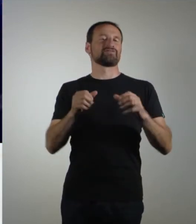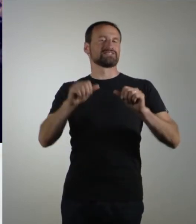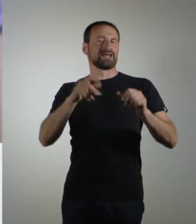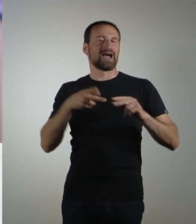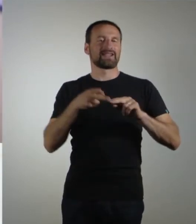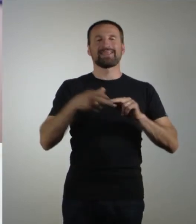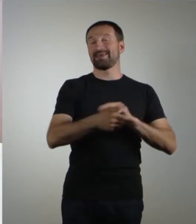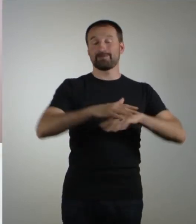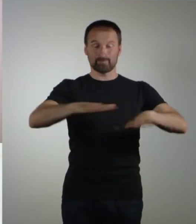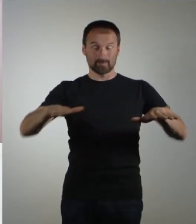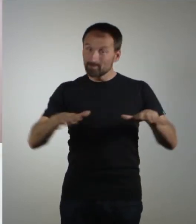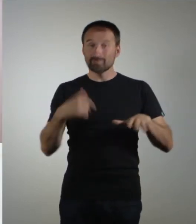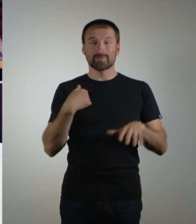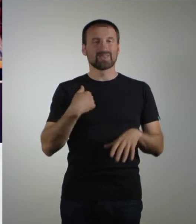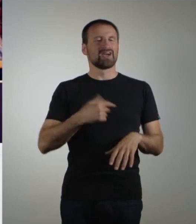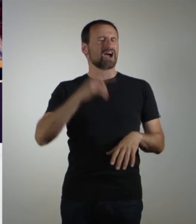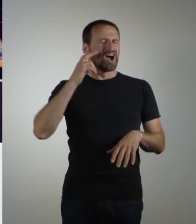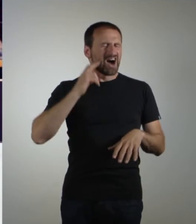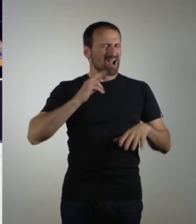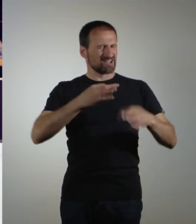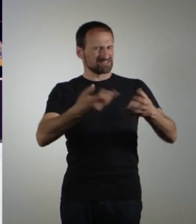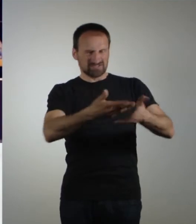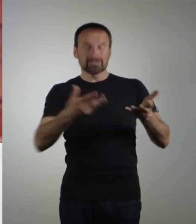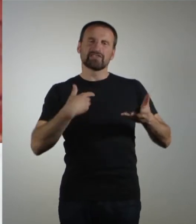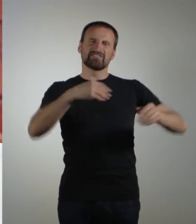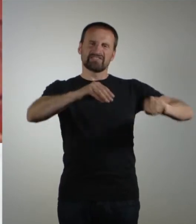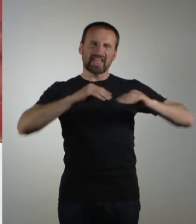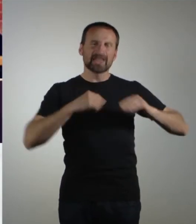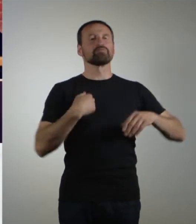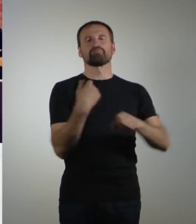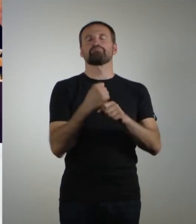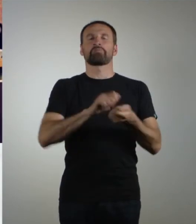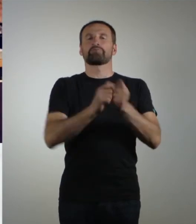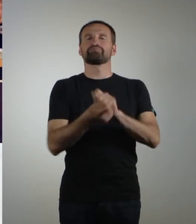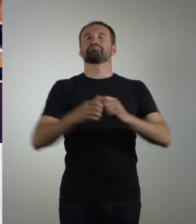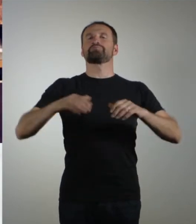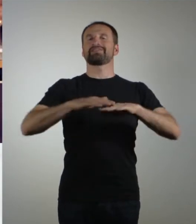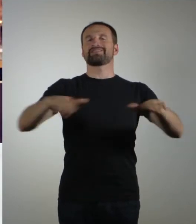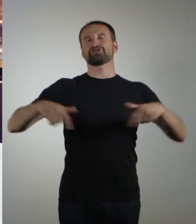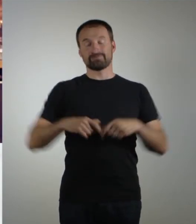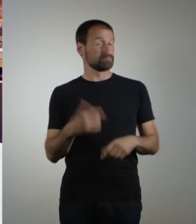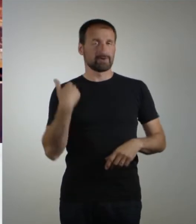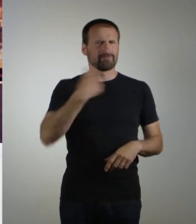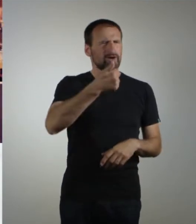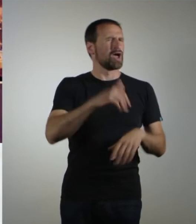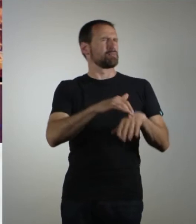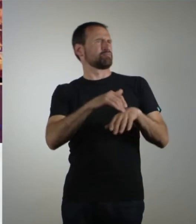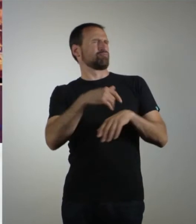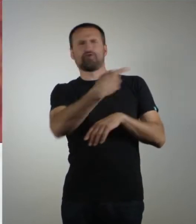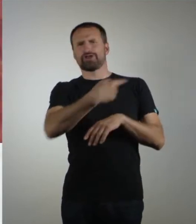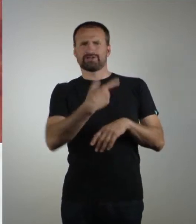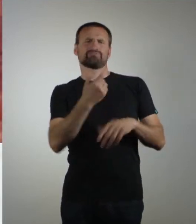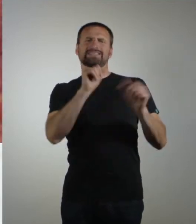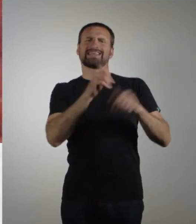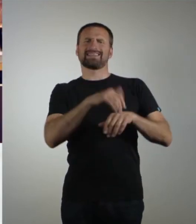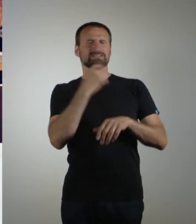LKW-Plane neue Taschen. Eine befreundete Designerin hat uns angerufen und hat gemeint, also entweder ihr kommt jetzt in den nächsten zwei Stunden vorbei oder es wird alles weggeschmissen.